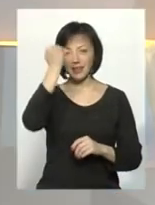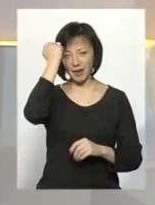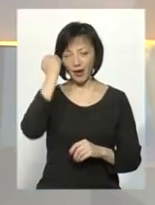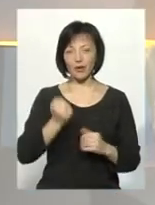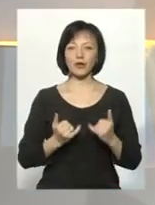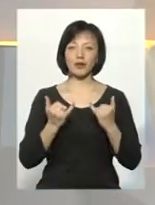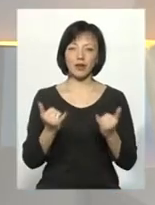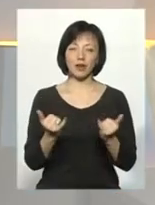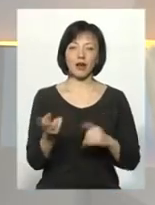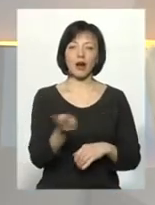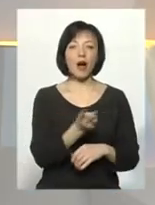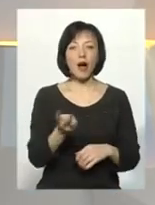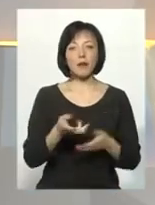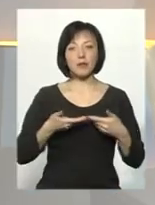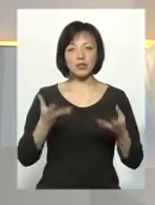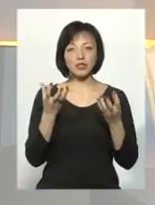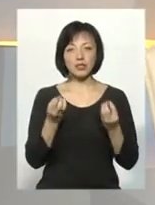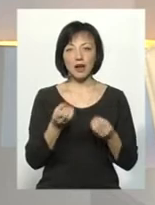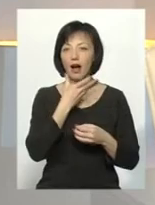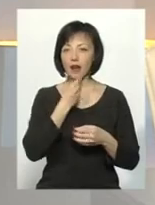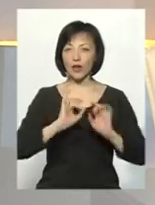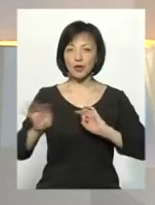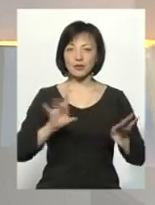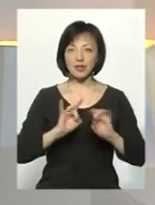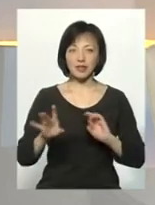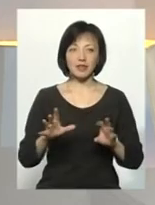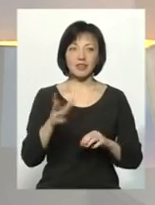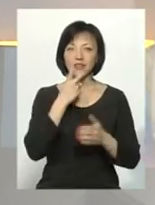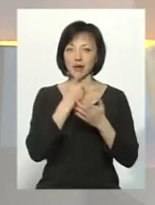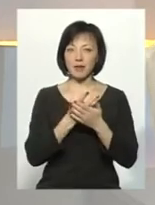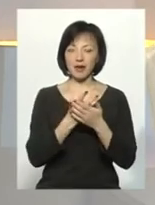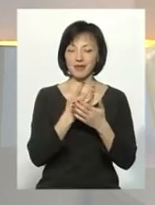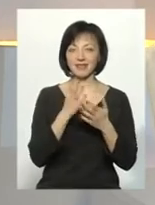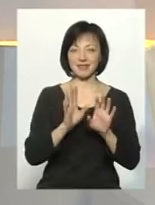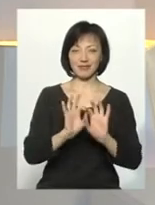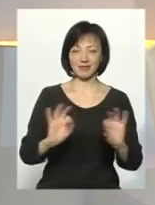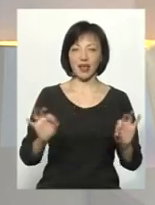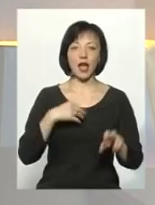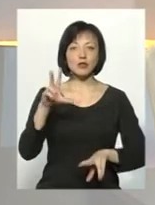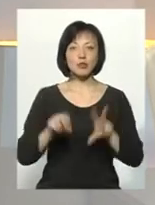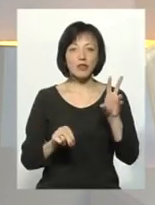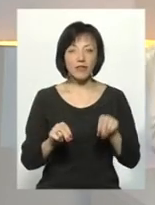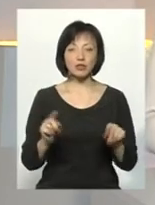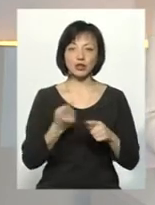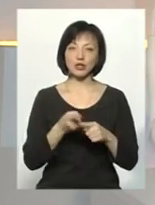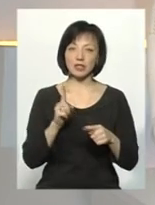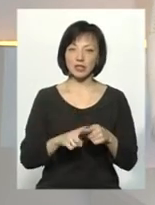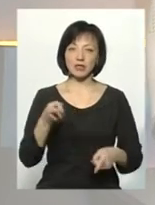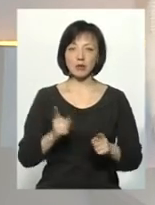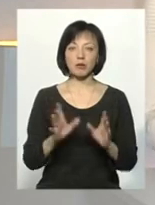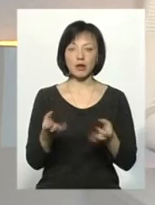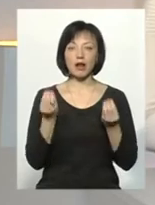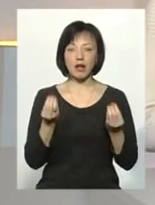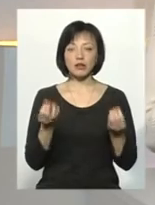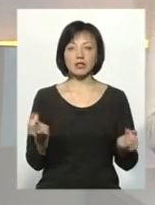Наталі, дякую, Вероніко. Але ви так гарно розрекламували, я прямо все побачила в картинках. Я сподіваюся, що це насправді буде